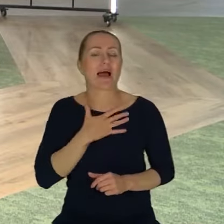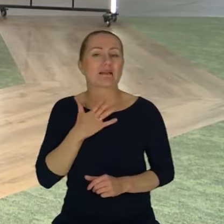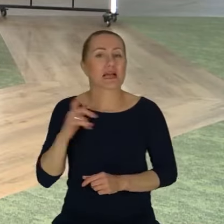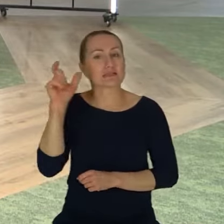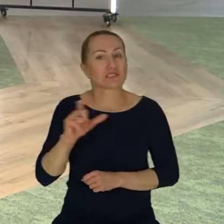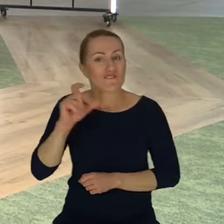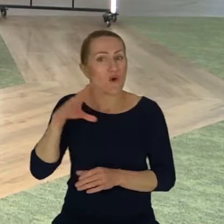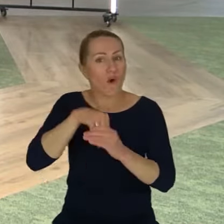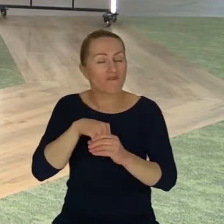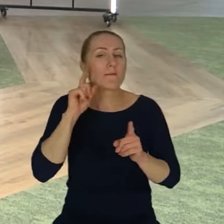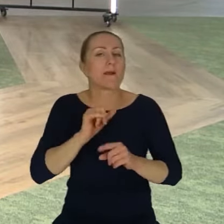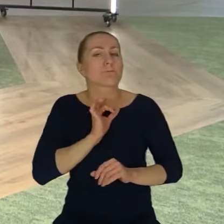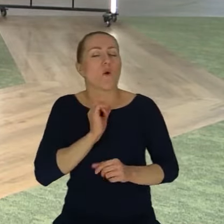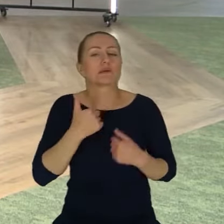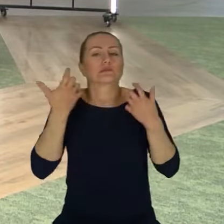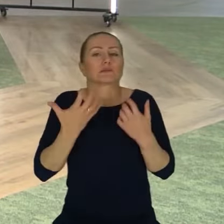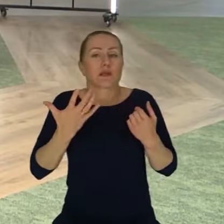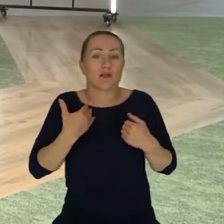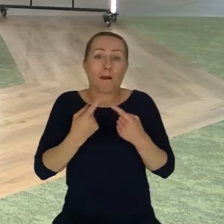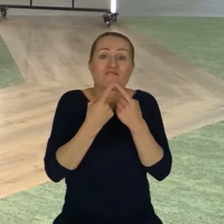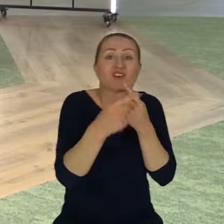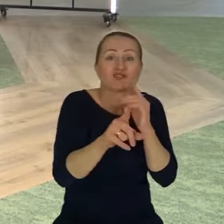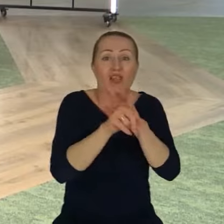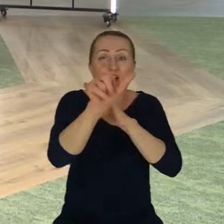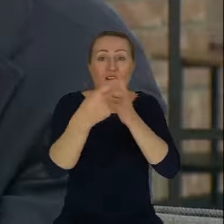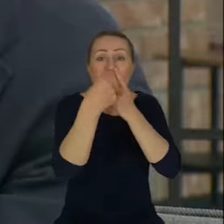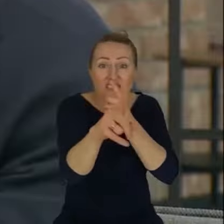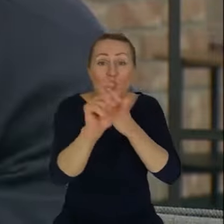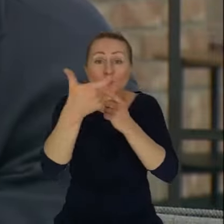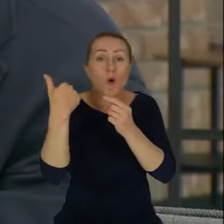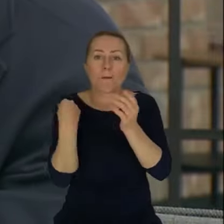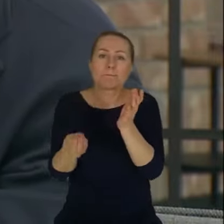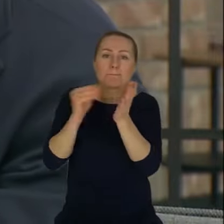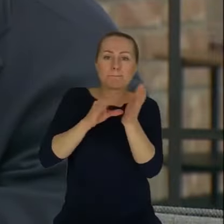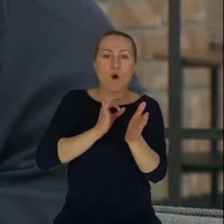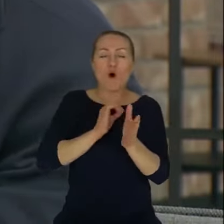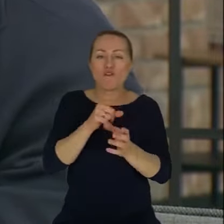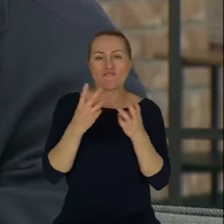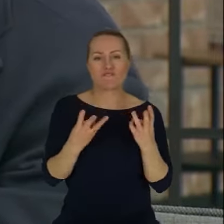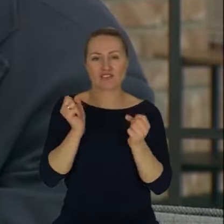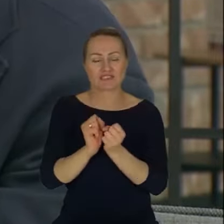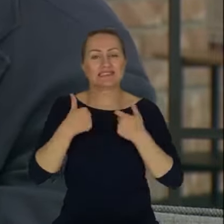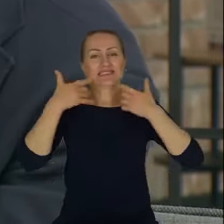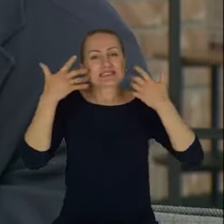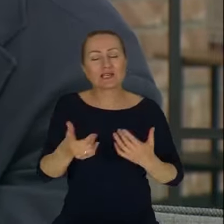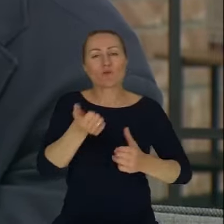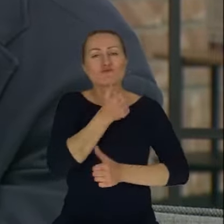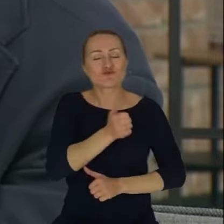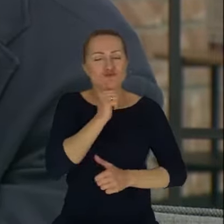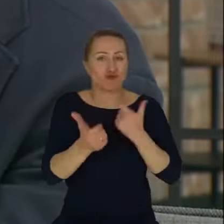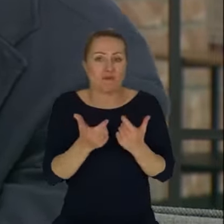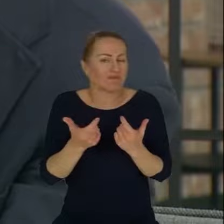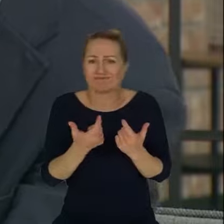moją intencją, mojego przekazu do ciebie, jak piszę, jest moim zdaniem takim elementem empatii, że ja próbuję wchodzić jakkolwiek próbuję, bo nigdy nie będę w stanie